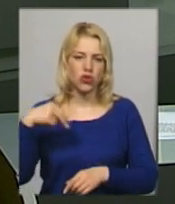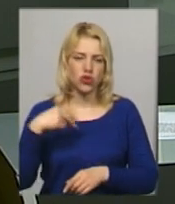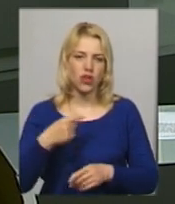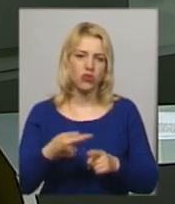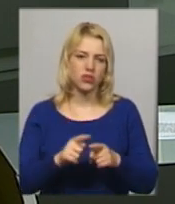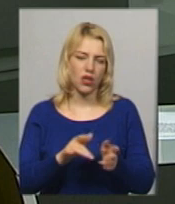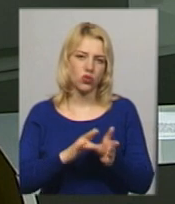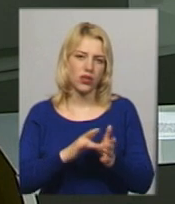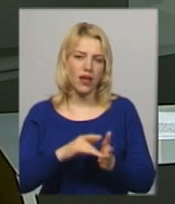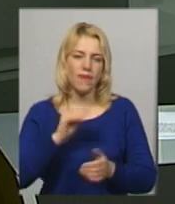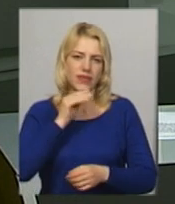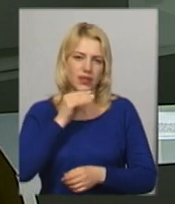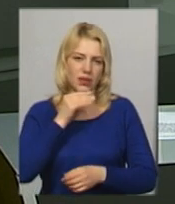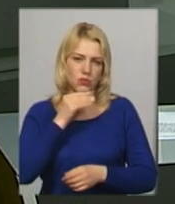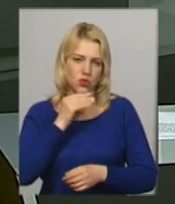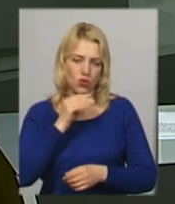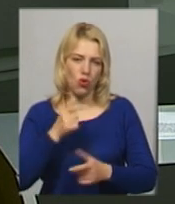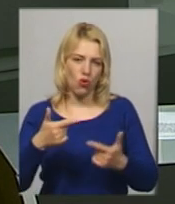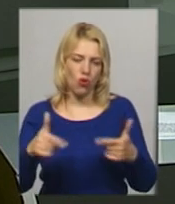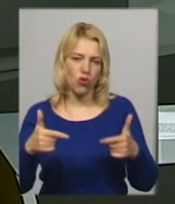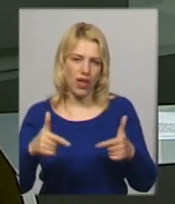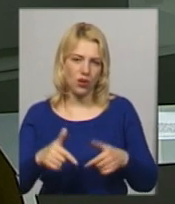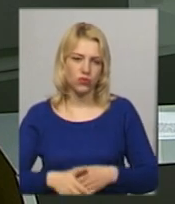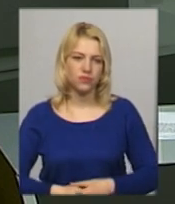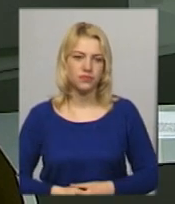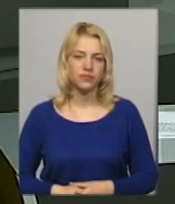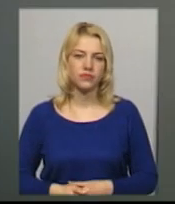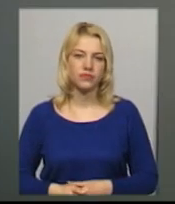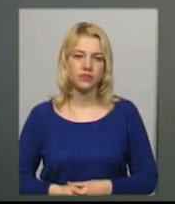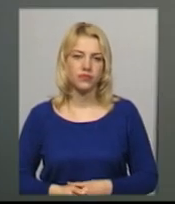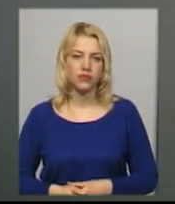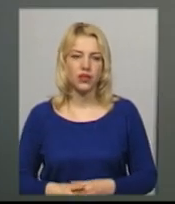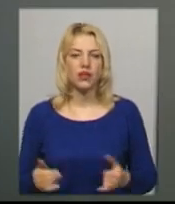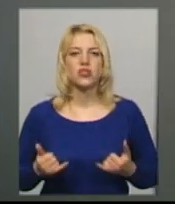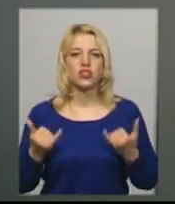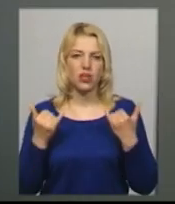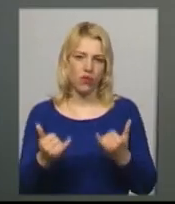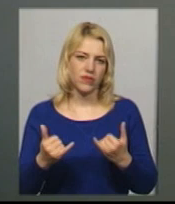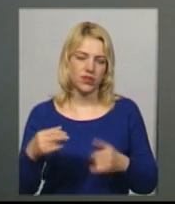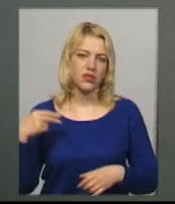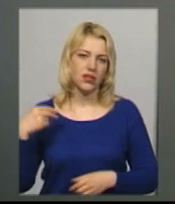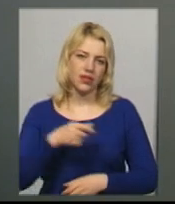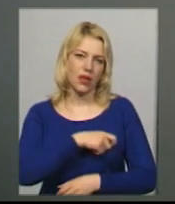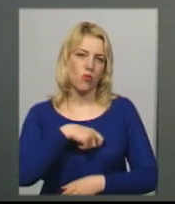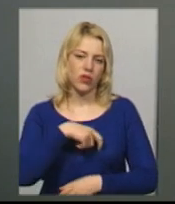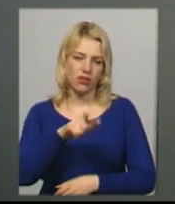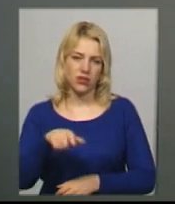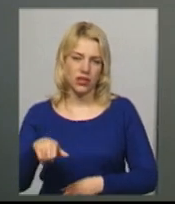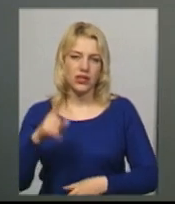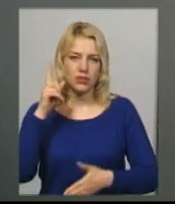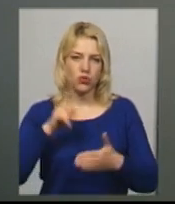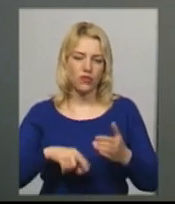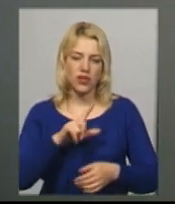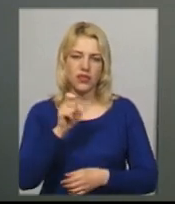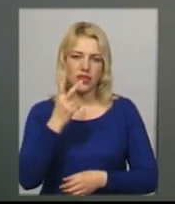та як на це відреагував Петро Порошенко, розкаже Роксолана Бичай. Шановні депутати, сподіваюся, що за